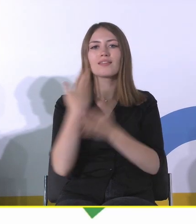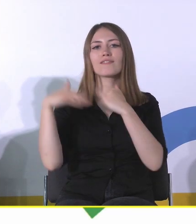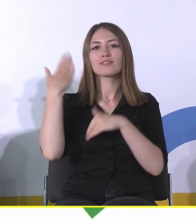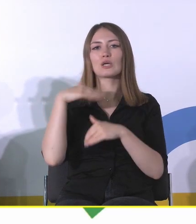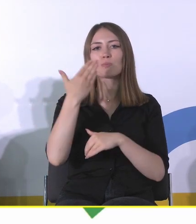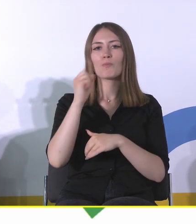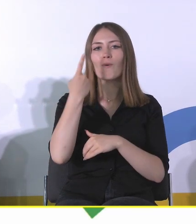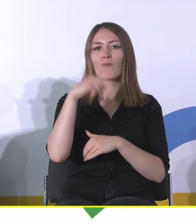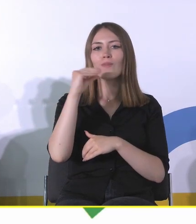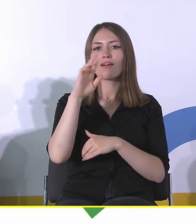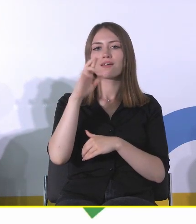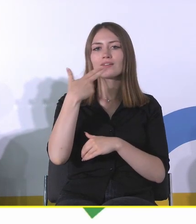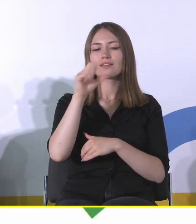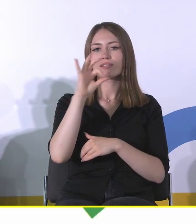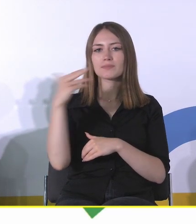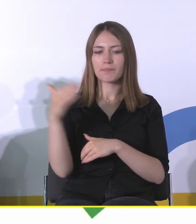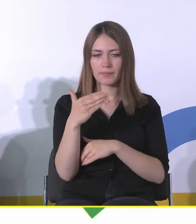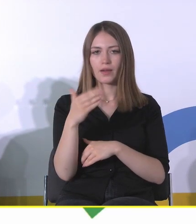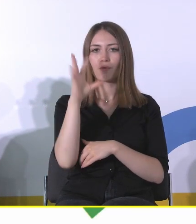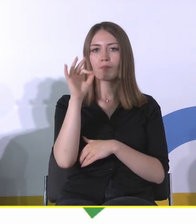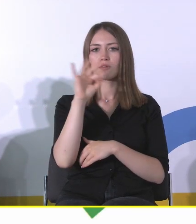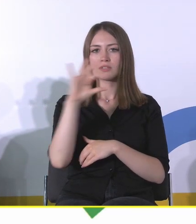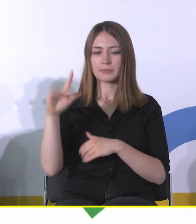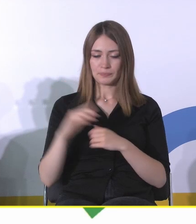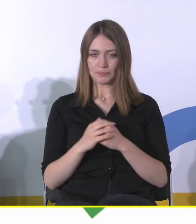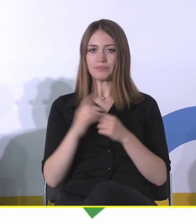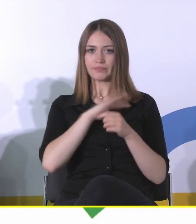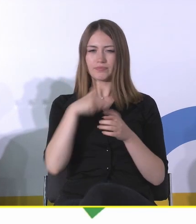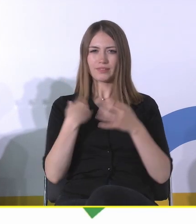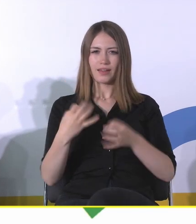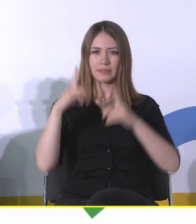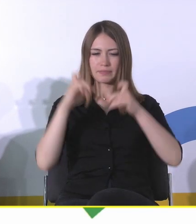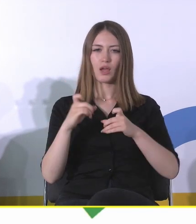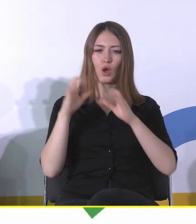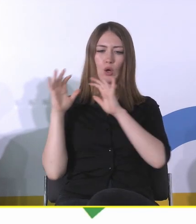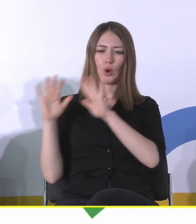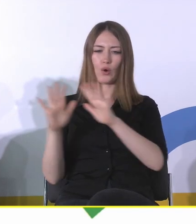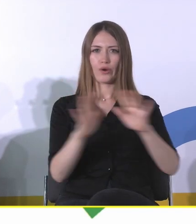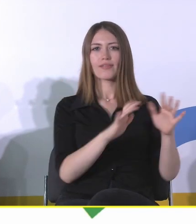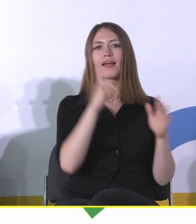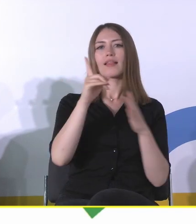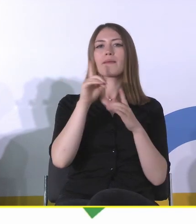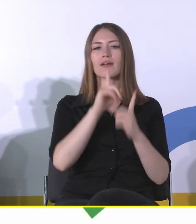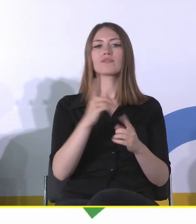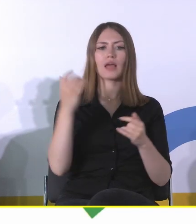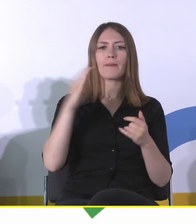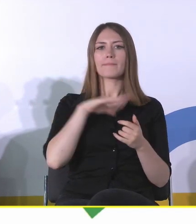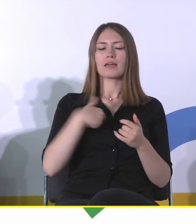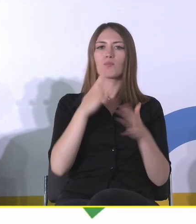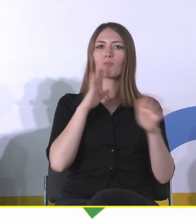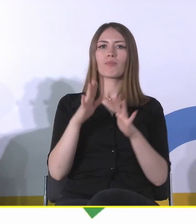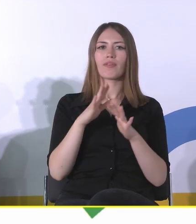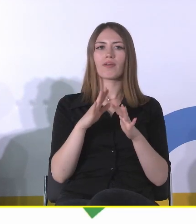zaczynamy chronić. Ale przy takich bardzo, przy takim betonowym odejściu, no zaraz